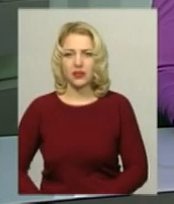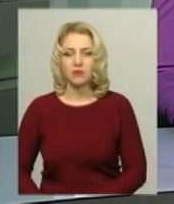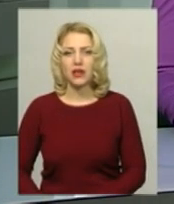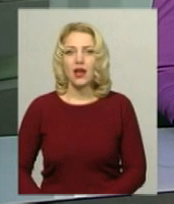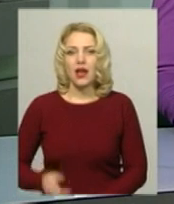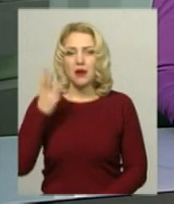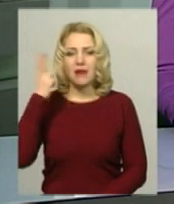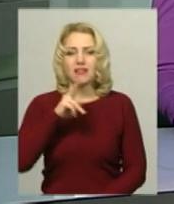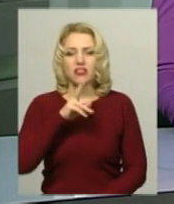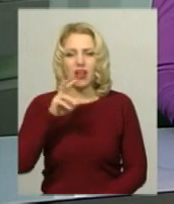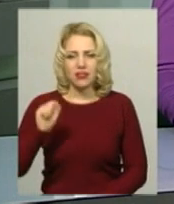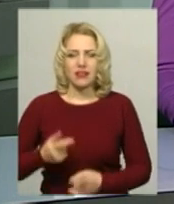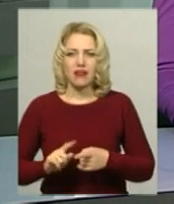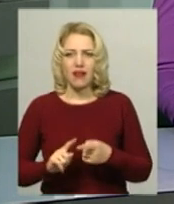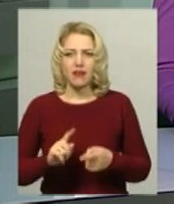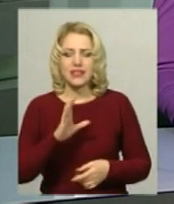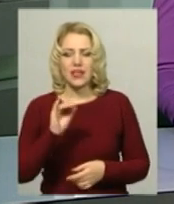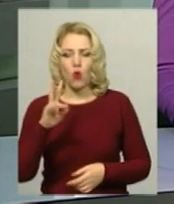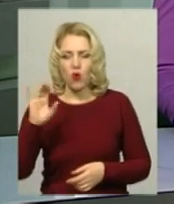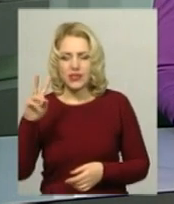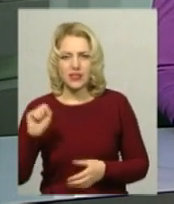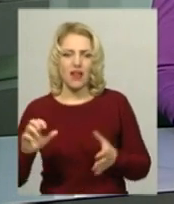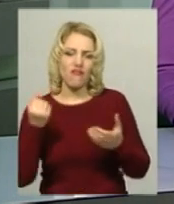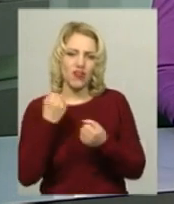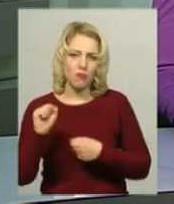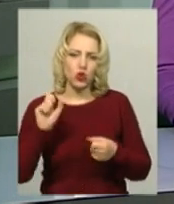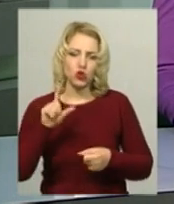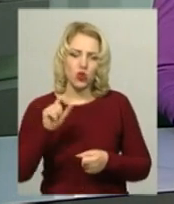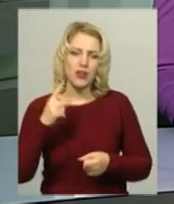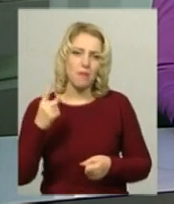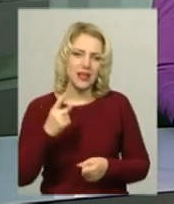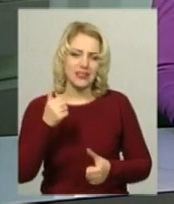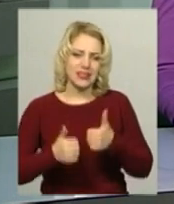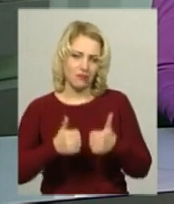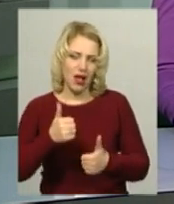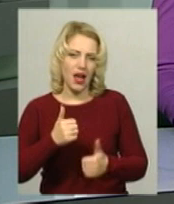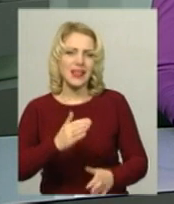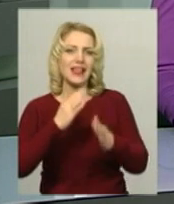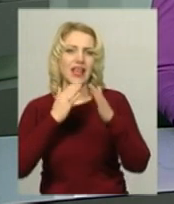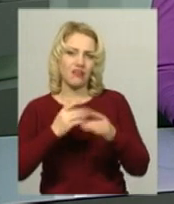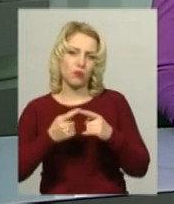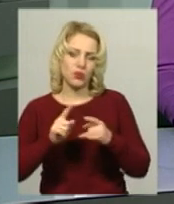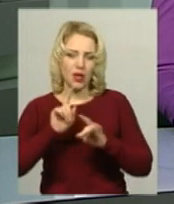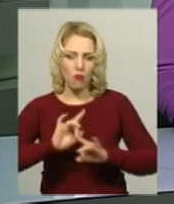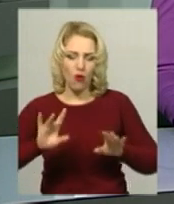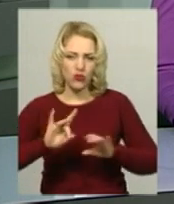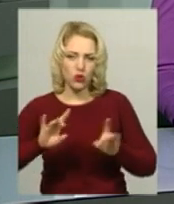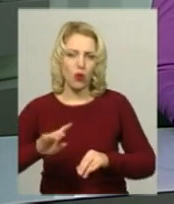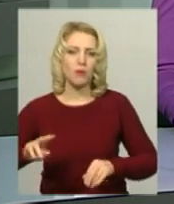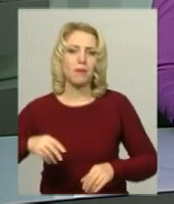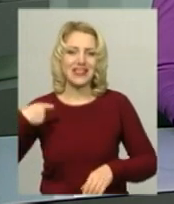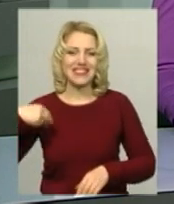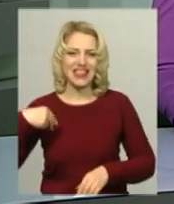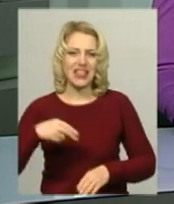Хмельничанка Софія Сікорська виборола золото на перших у цьому році змаганнях з Текфондо. Про це повідомив президент Хмельницької федерації